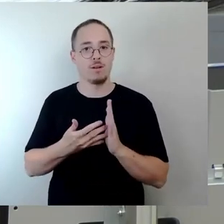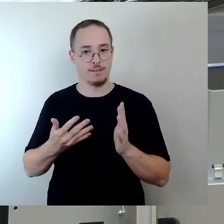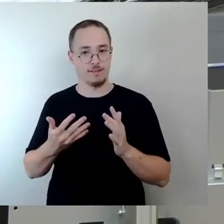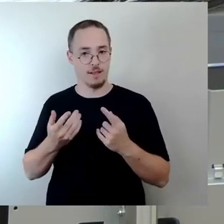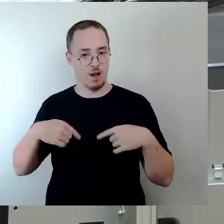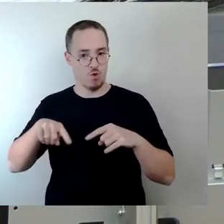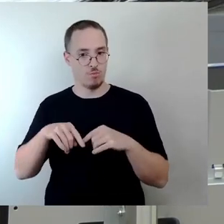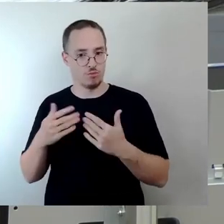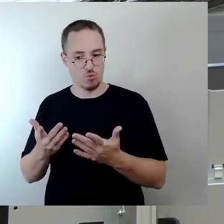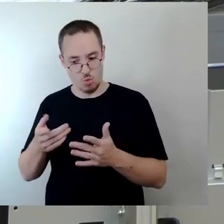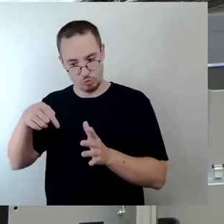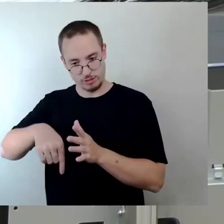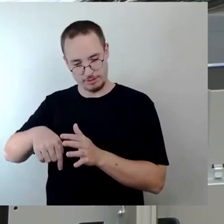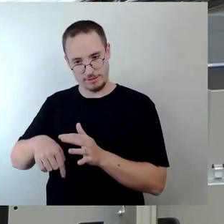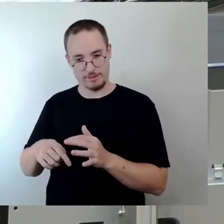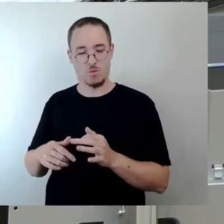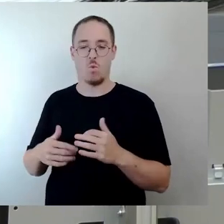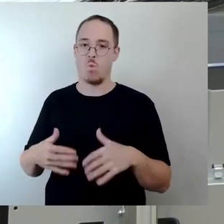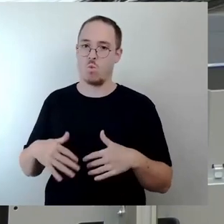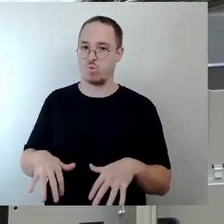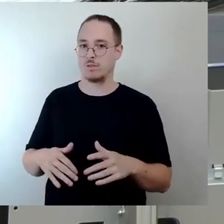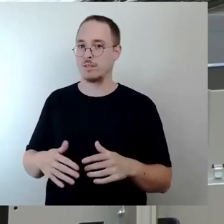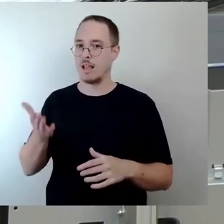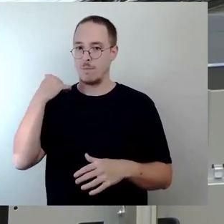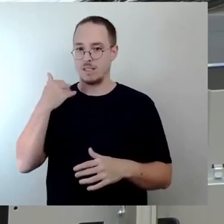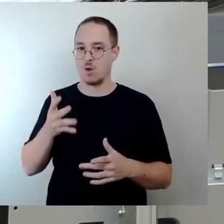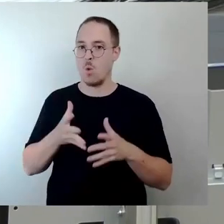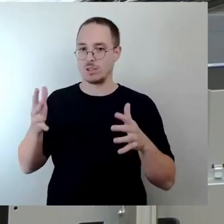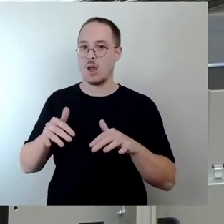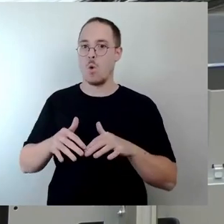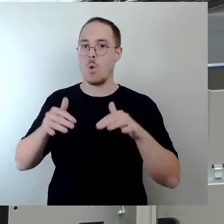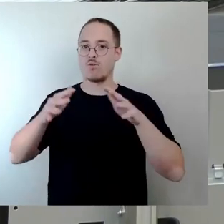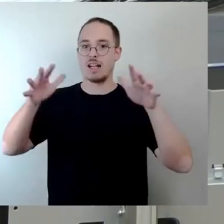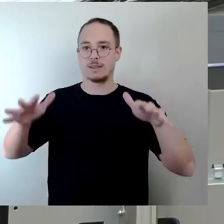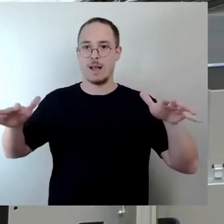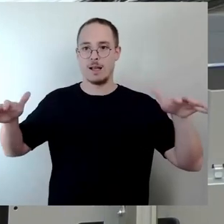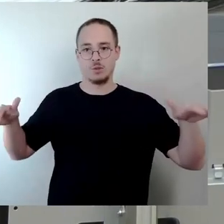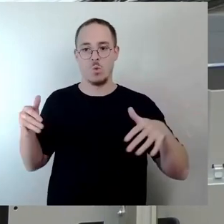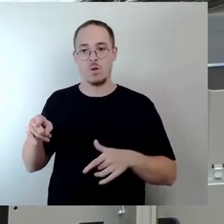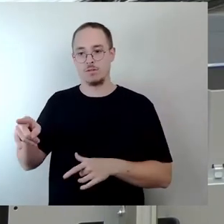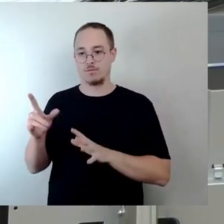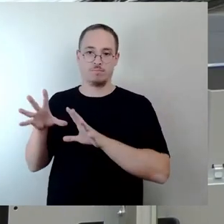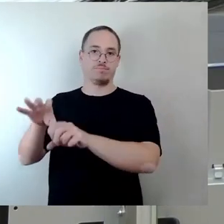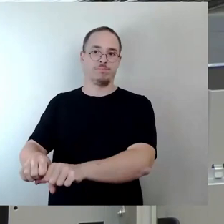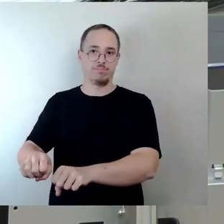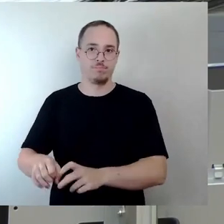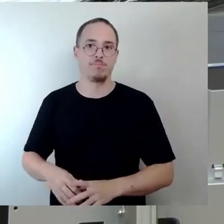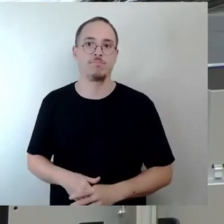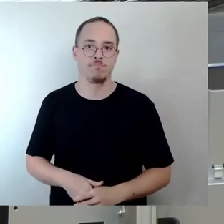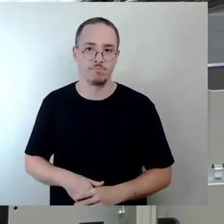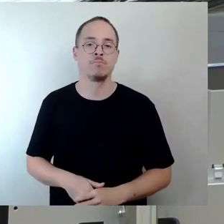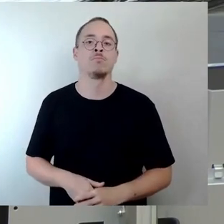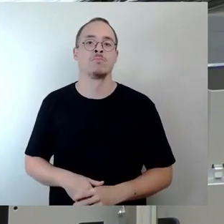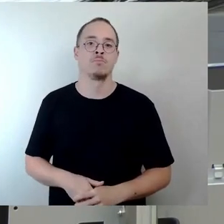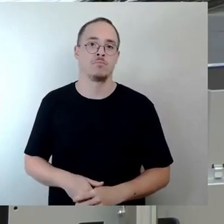anfällig sind. Nach Prüfung ist in der Tat dieses Stück Wiese dort im Zwingerpark die einzige